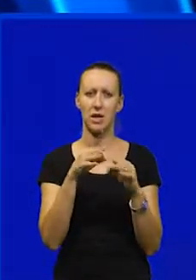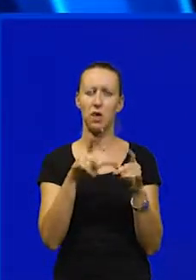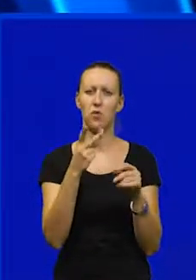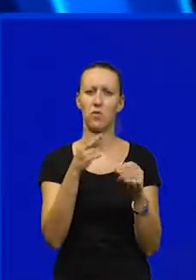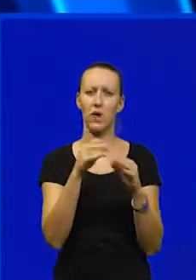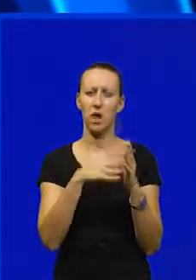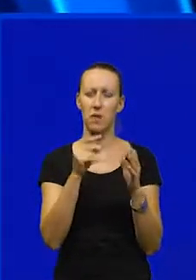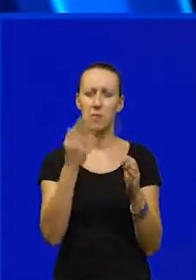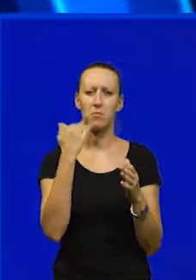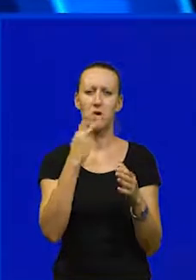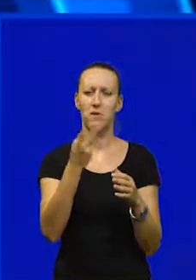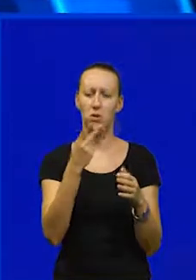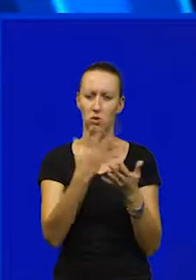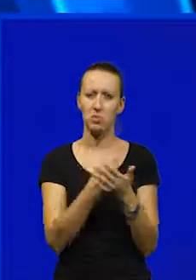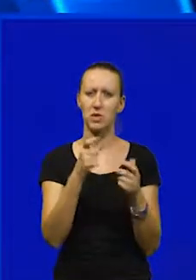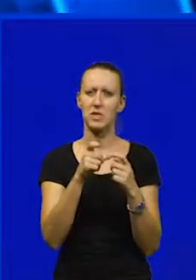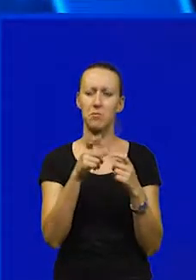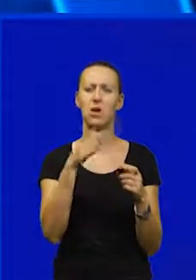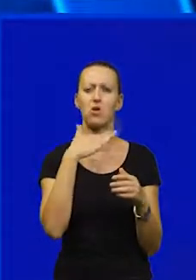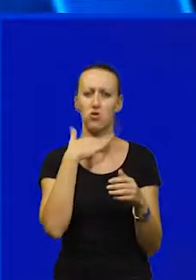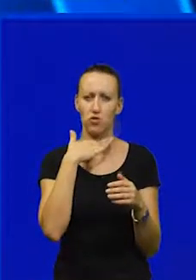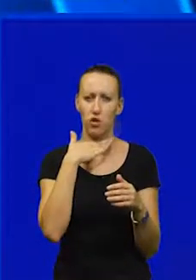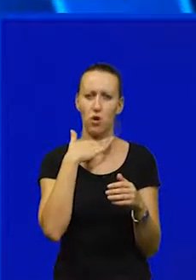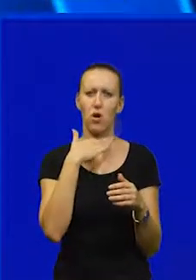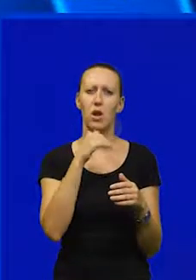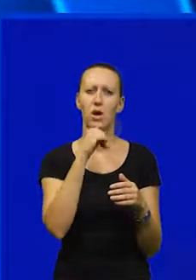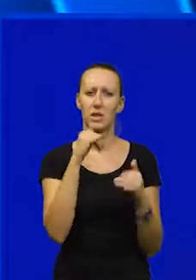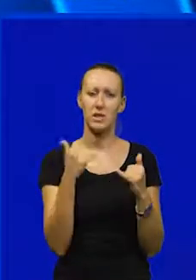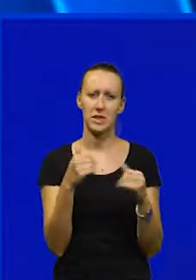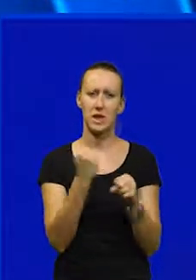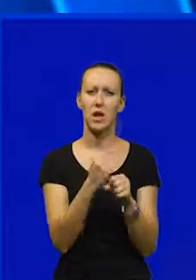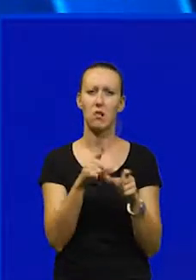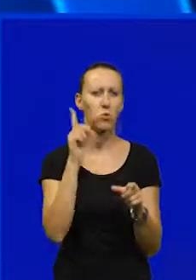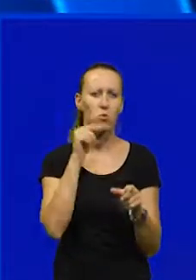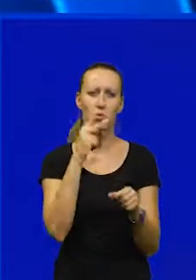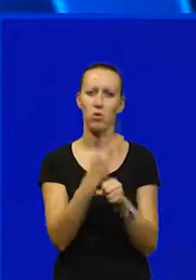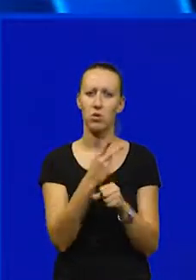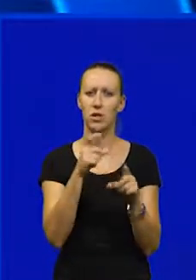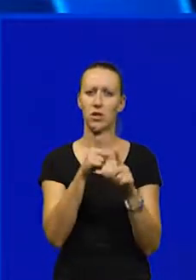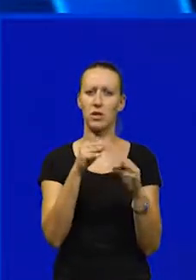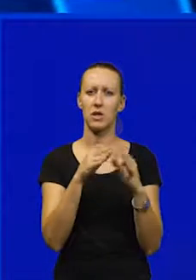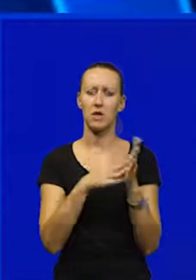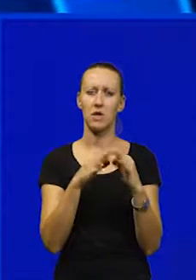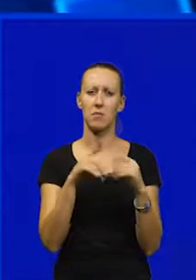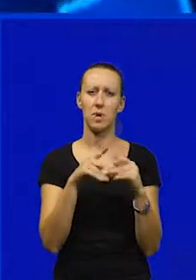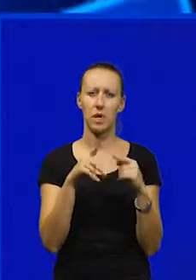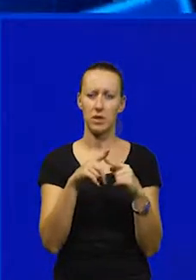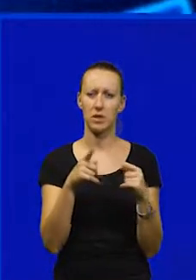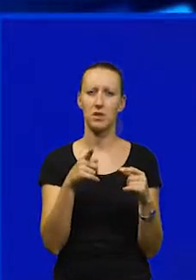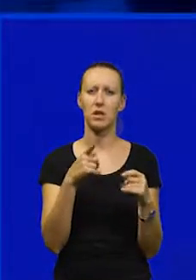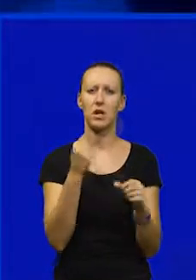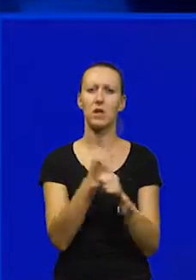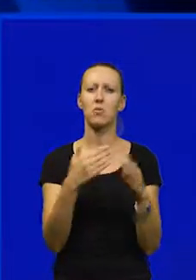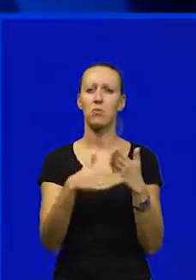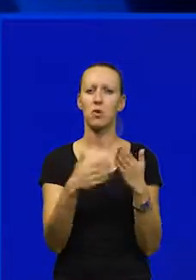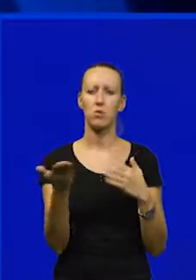Primala sam stipendiju dvije godine tijekom školovanja i sad radim u Poreću u hotelu Diamant kao